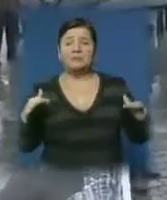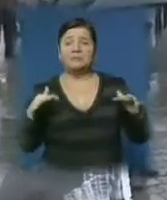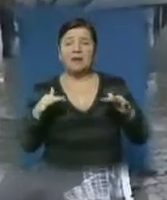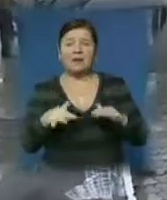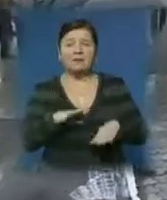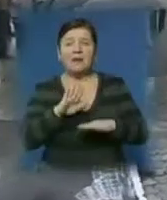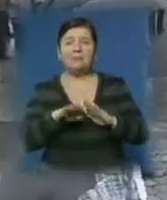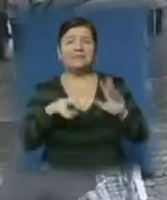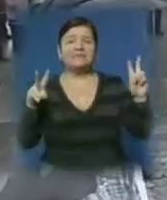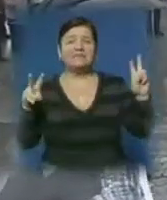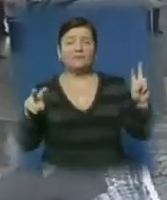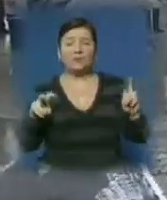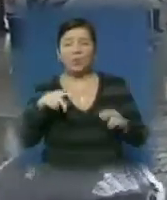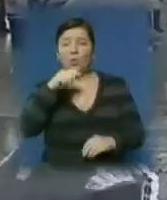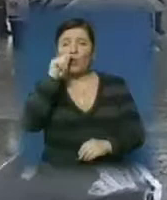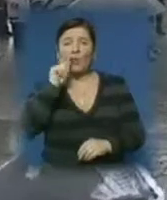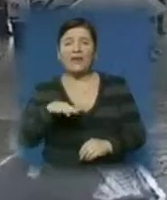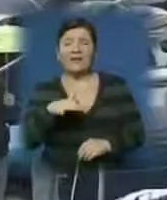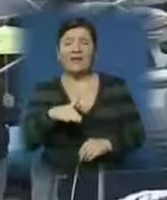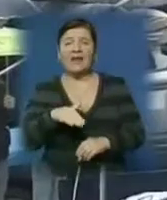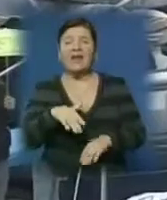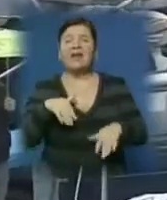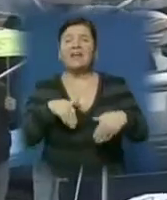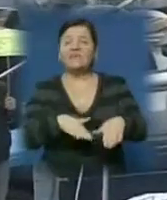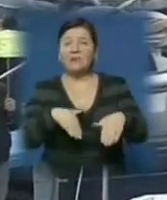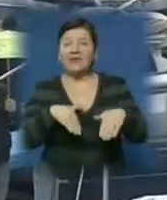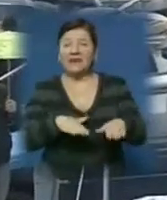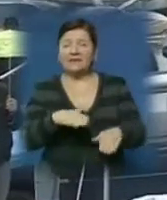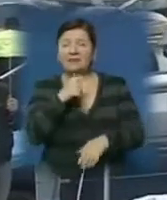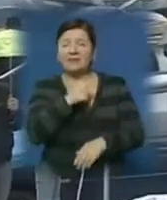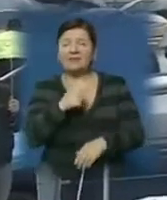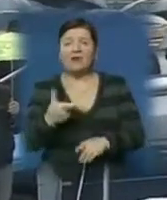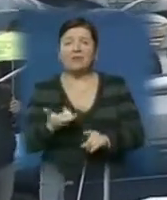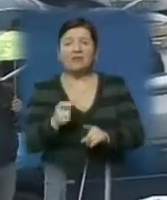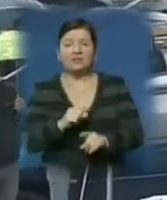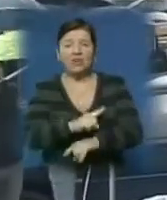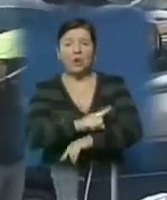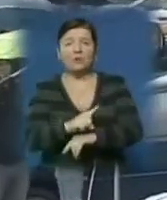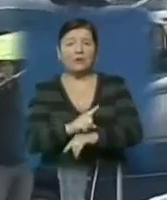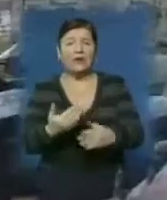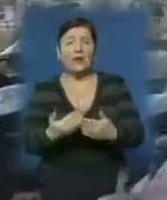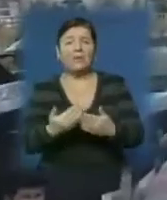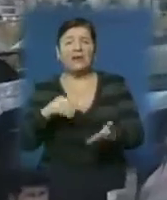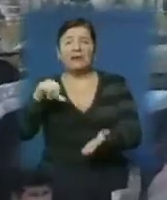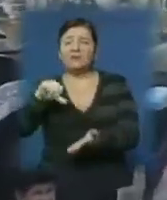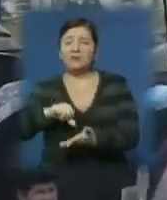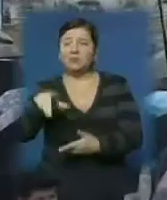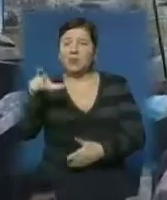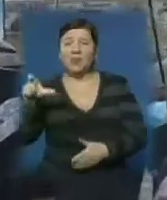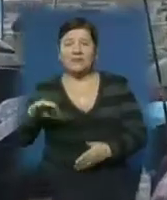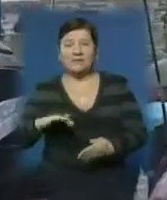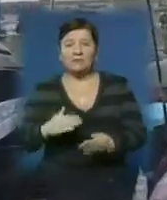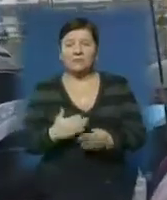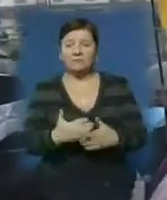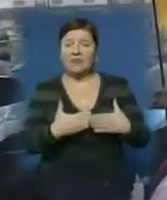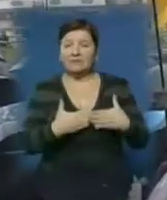символікою України і Європи. Євромайдан тривав в обласному центрі трохи більше години. Перед зібранням виступили громадські та політичні